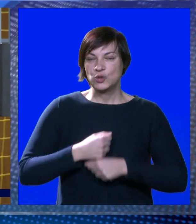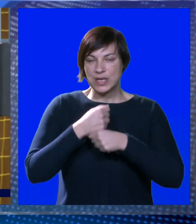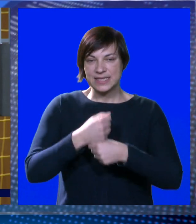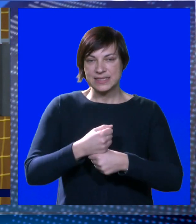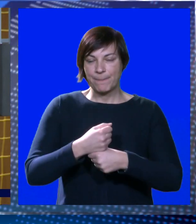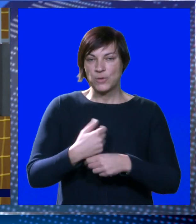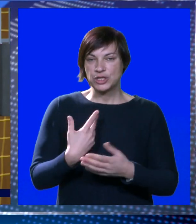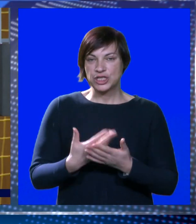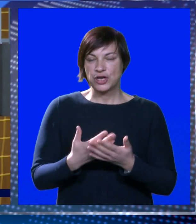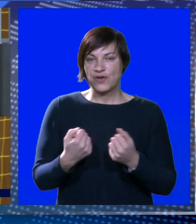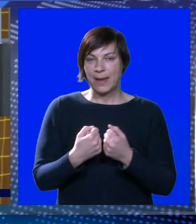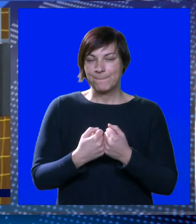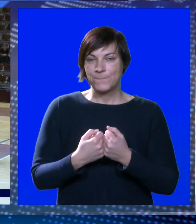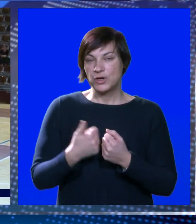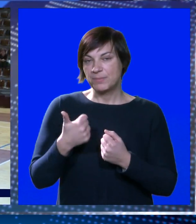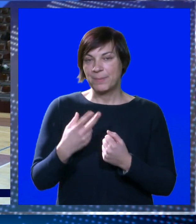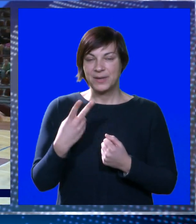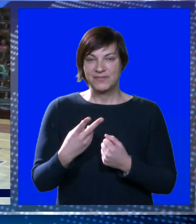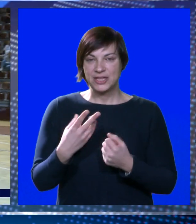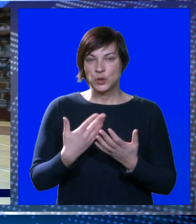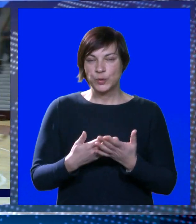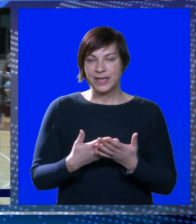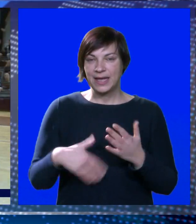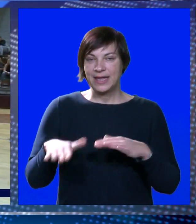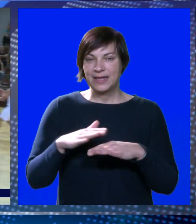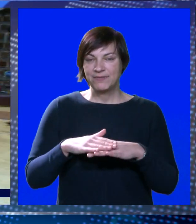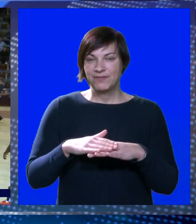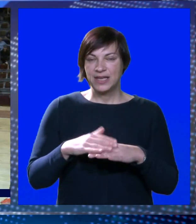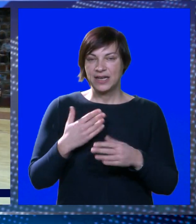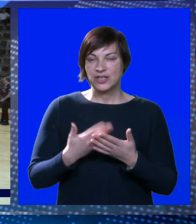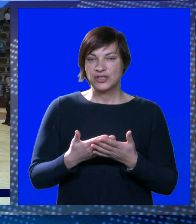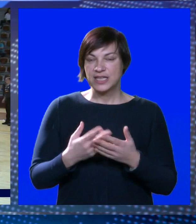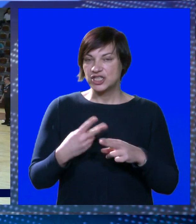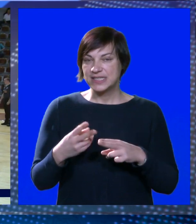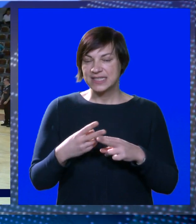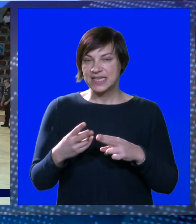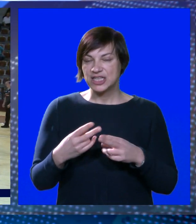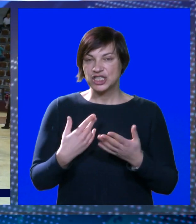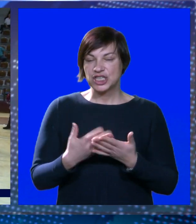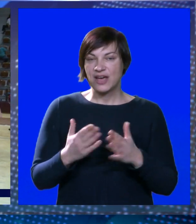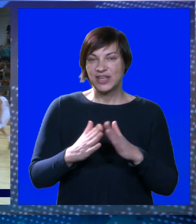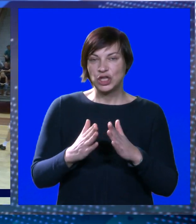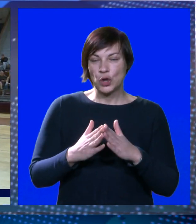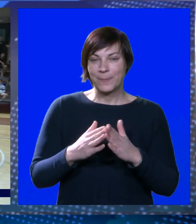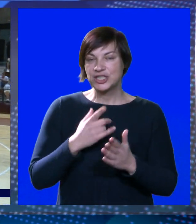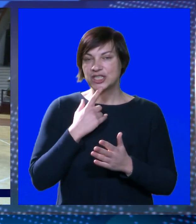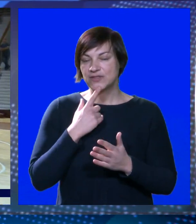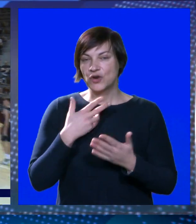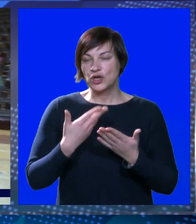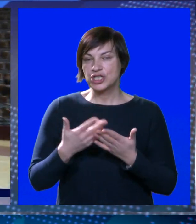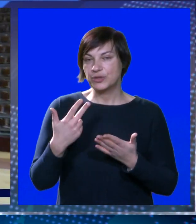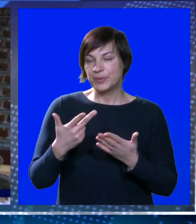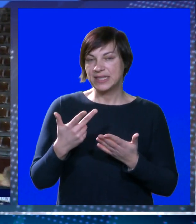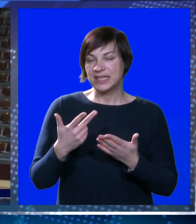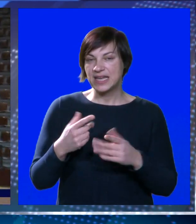podrže, jer ovo je stvarno borba derbi prvi i drugi i velika vjerojatnost da će se ovdje rješavati domaćinstvo, ko će biti